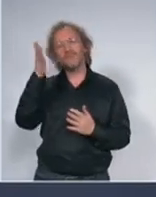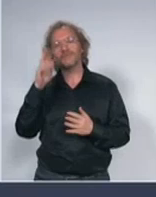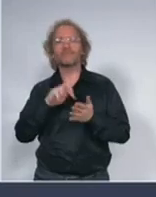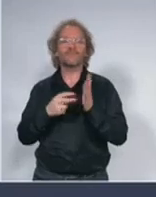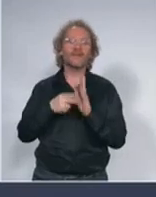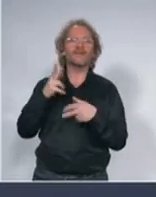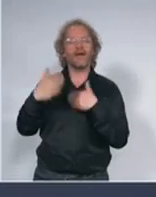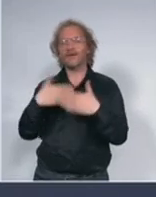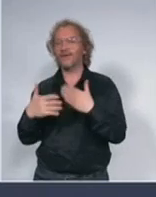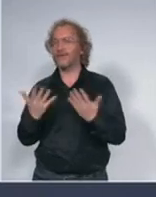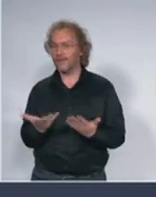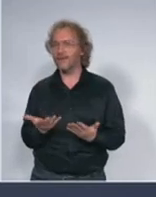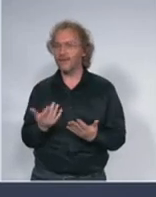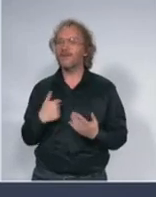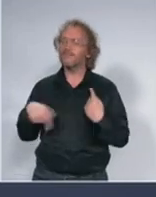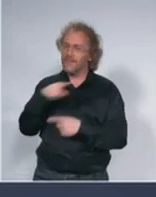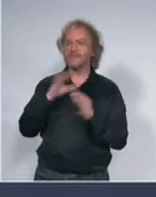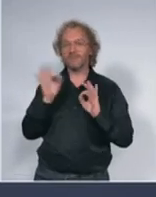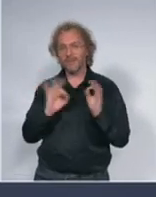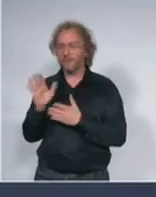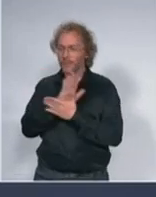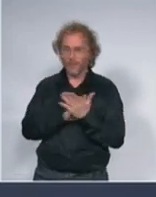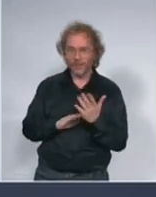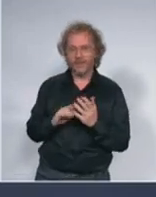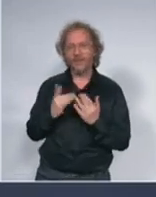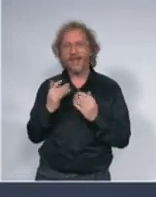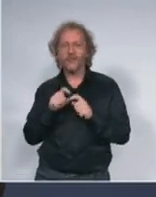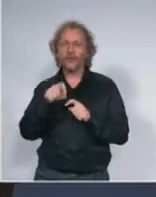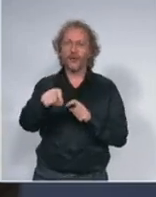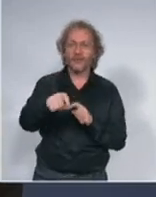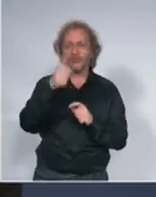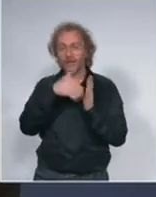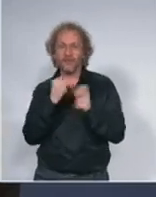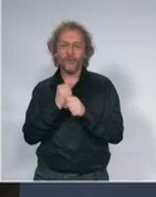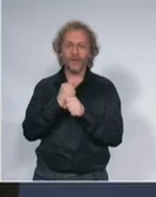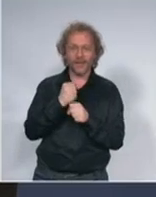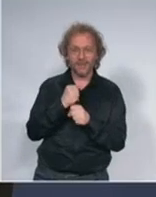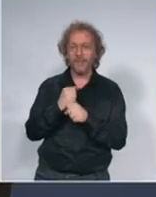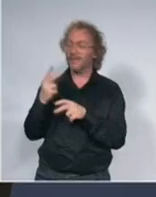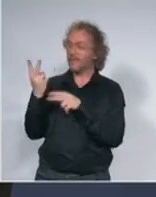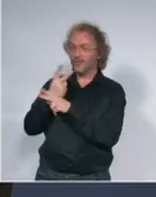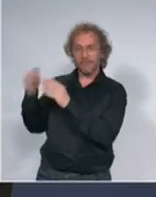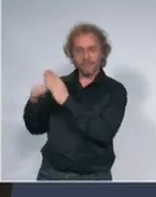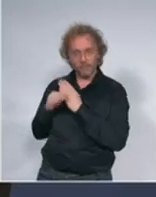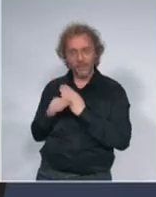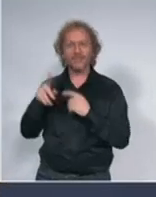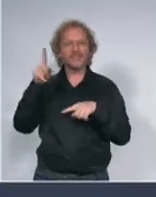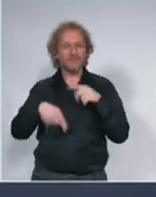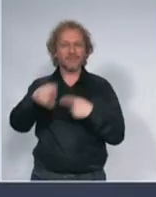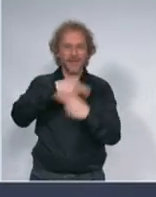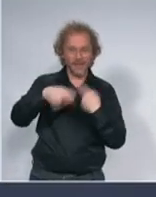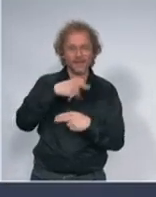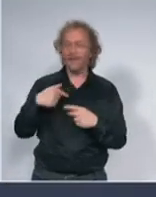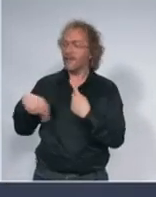od početka idemo više koraka napred i sve ovo što nam je država pomogla i preduzila samo nam je pomogla da